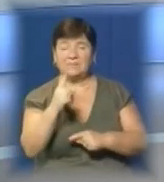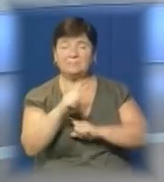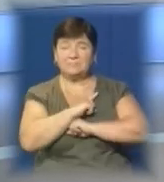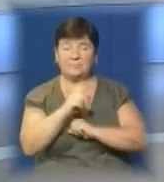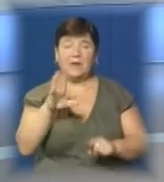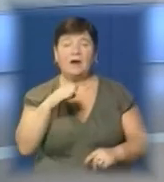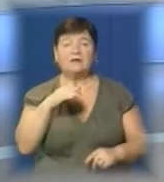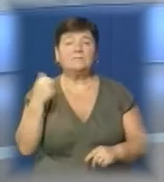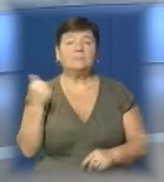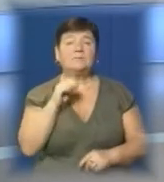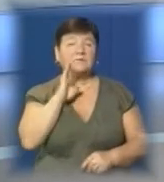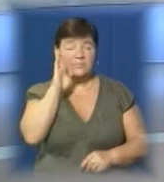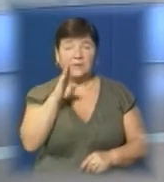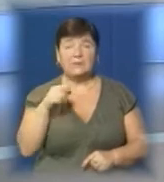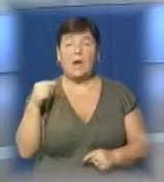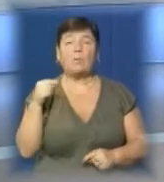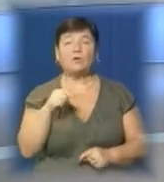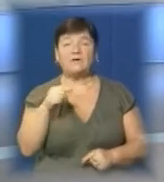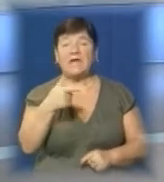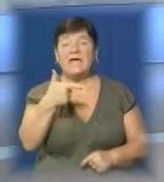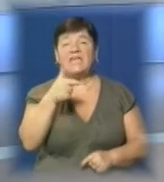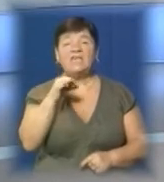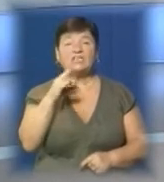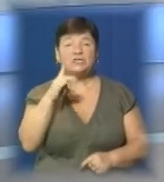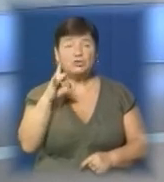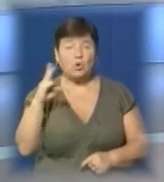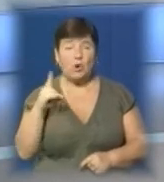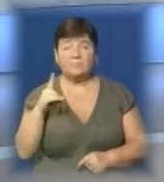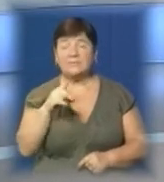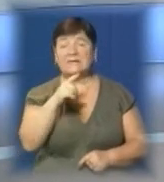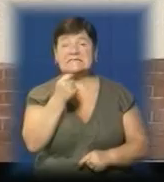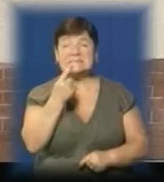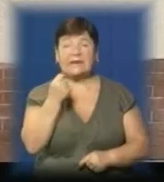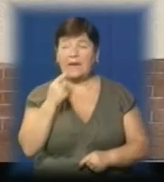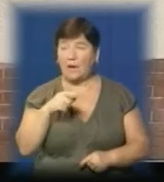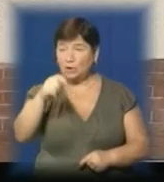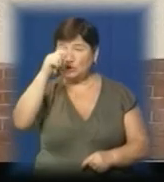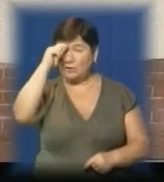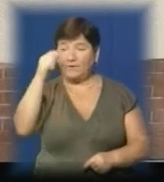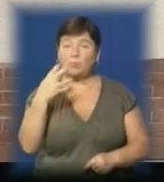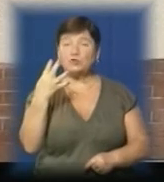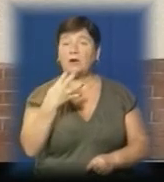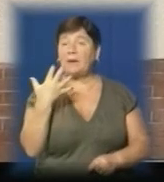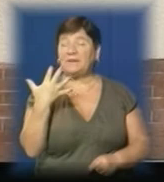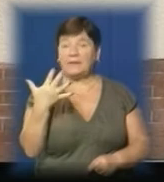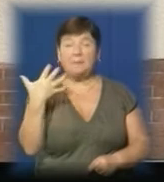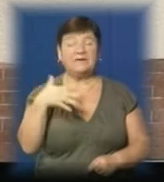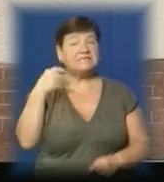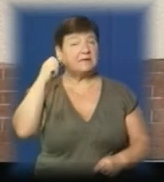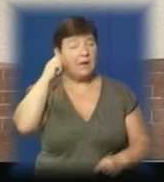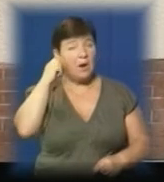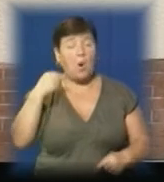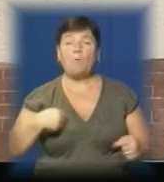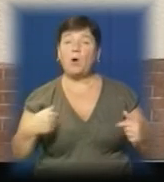сталася у неділю вранці в пробулку навпроти гірчичного зерна. Поліції повідомили, що чоловік віком 45-50 років